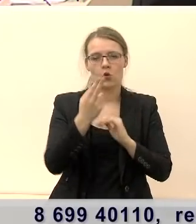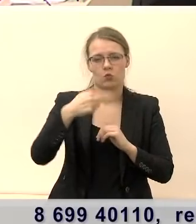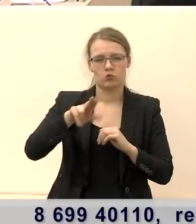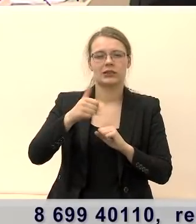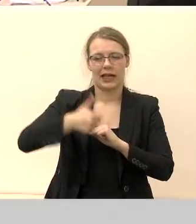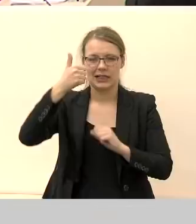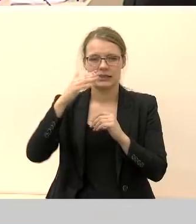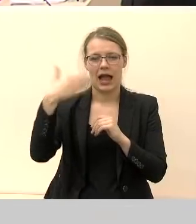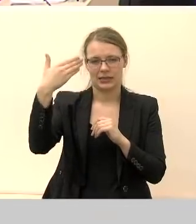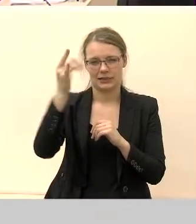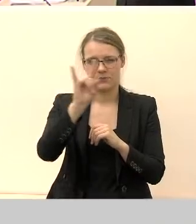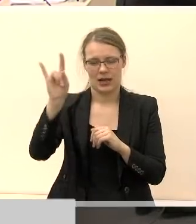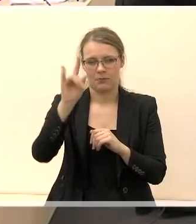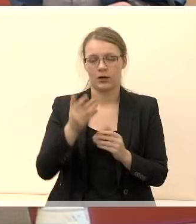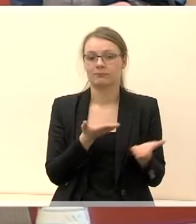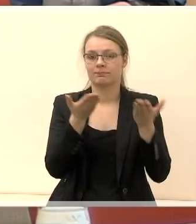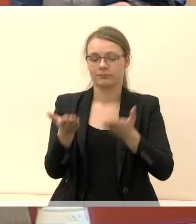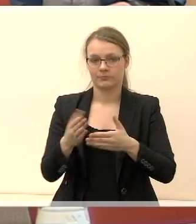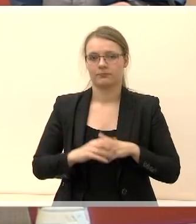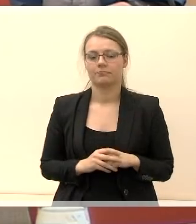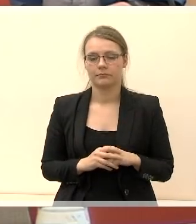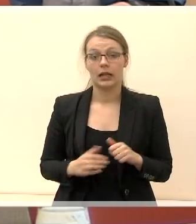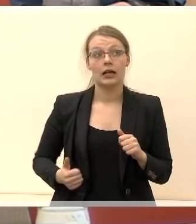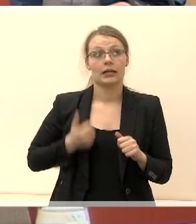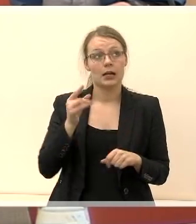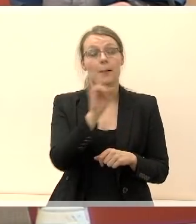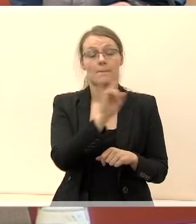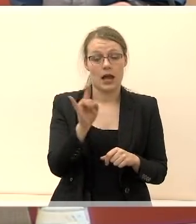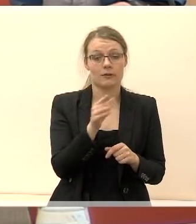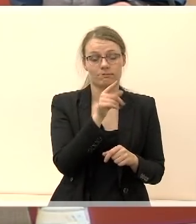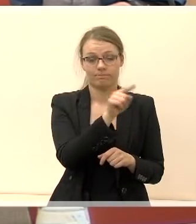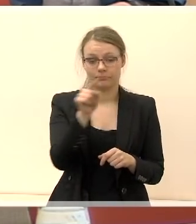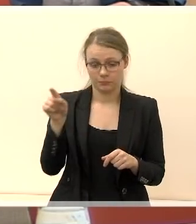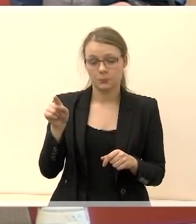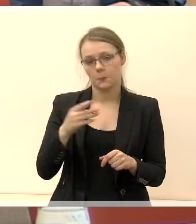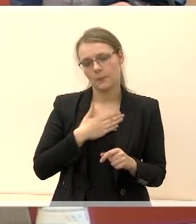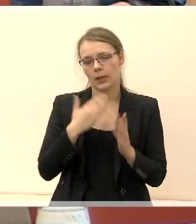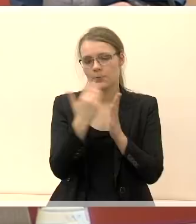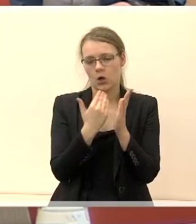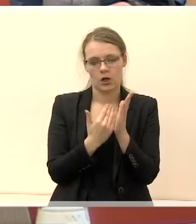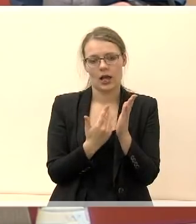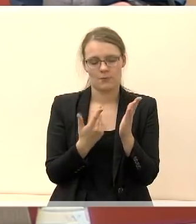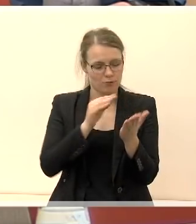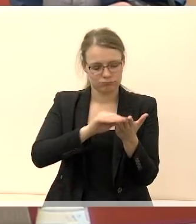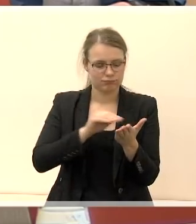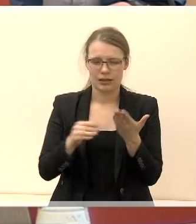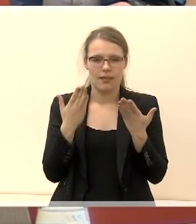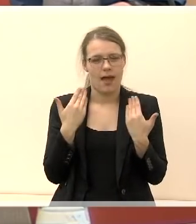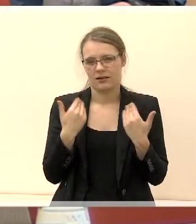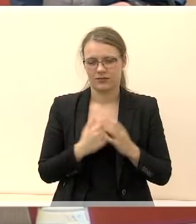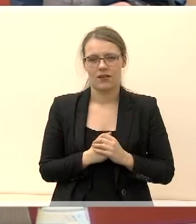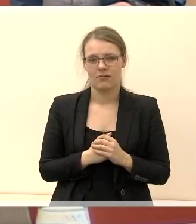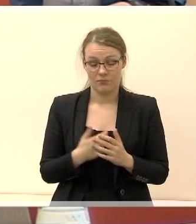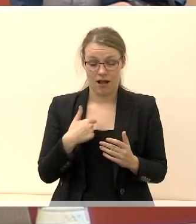lyderis Algis Žvaliauskas, prašau. Gerbėjome Marijampolėčiai, prisipažinsiu Jums, man programą buvo labai lengva rašyti. Kadangi